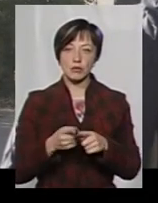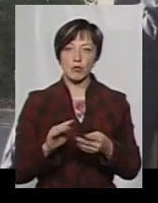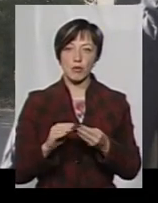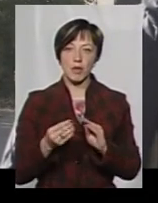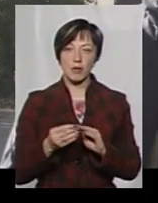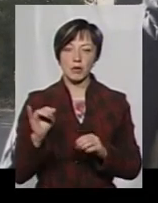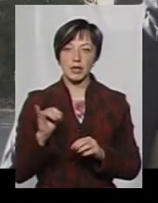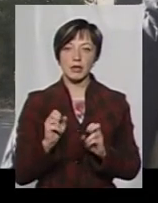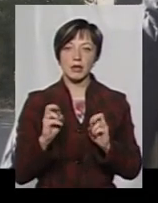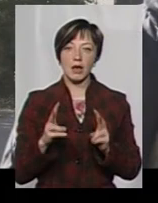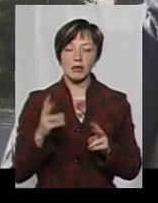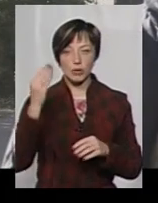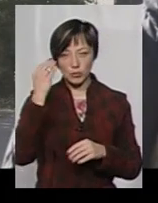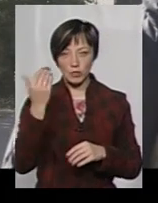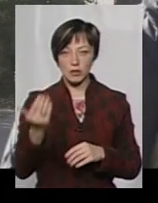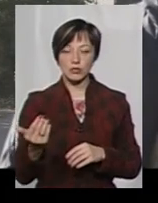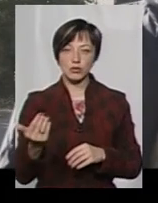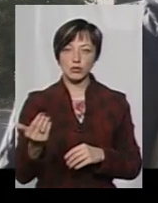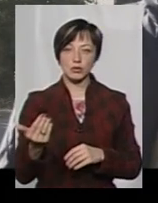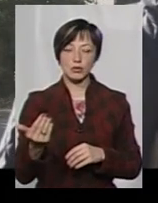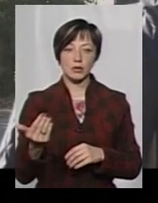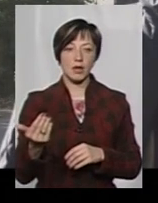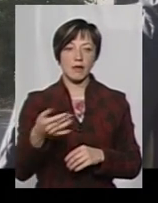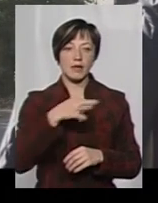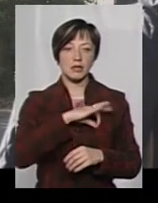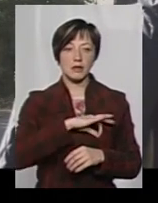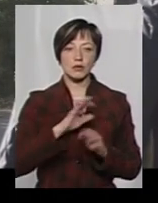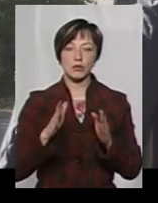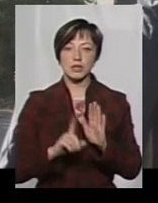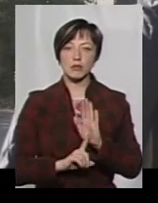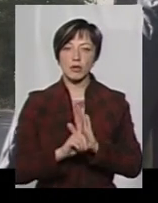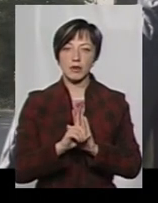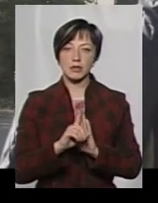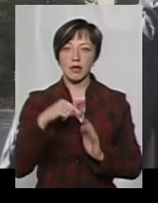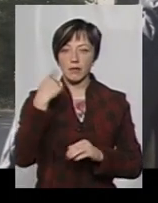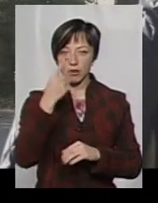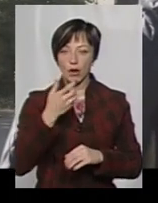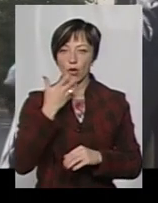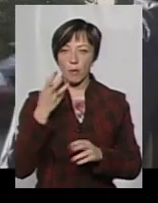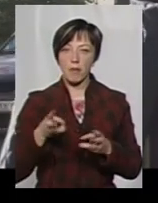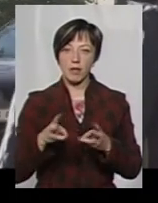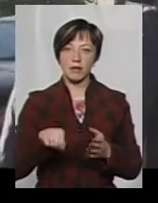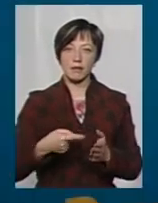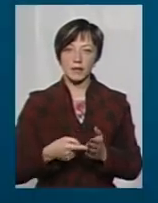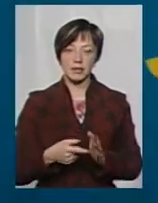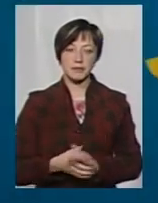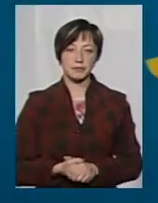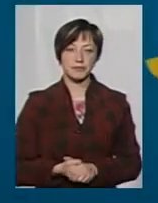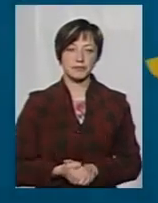проблему? І наскільки, на думку пана Сергія, ефективним буде запровадження індивідуального опалення в місці?